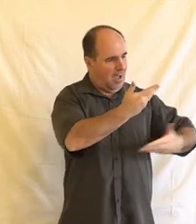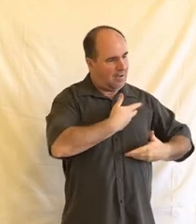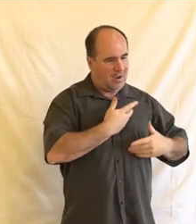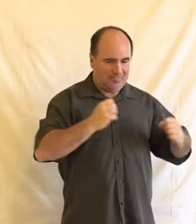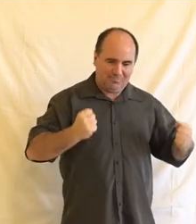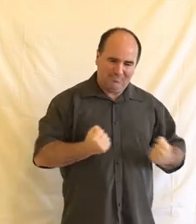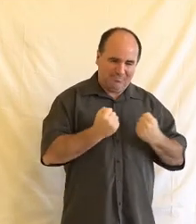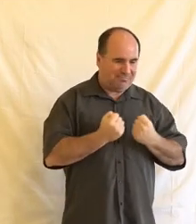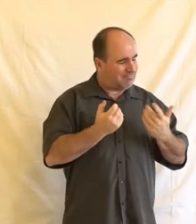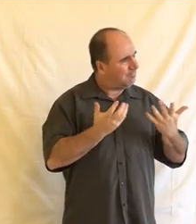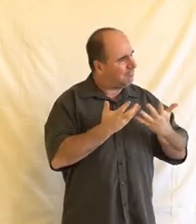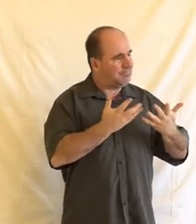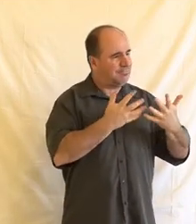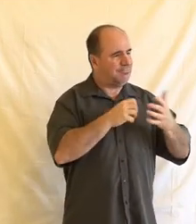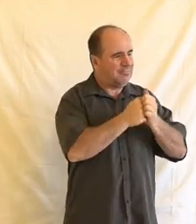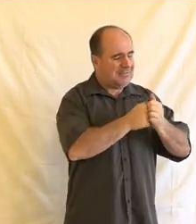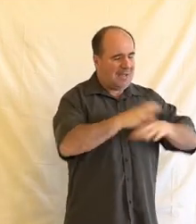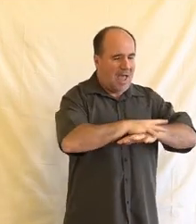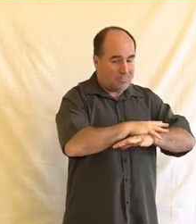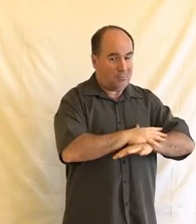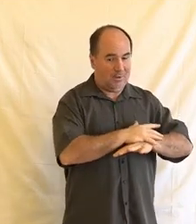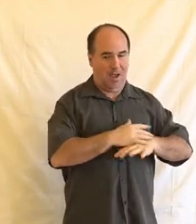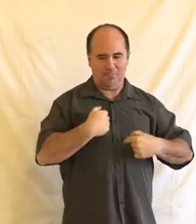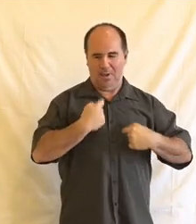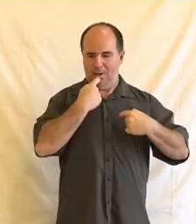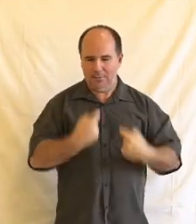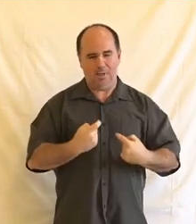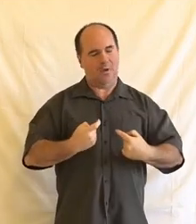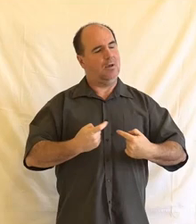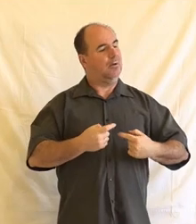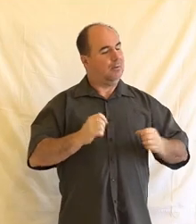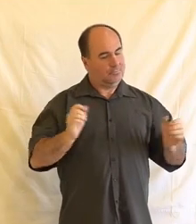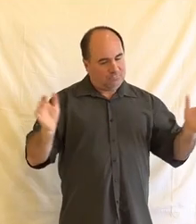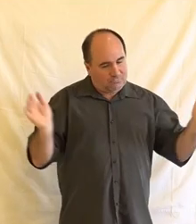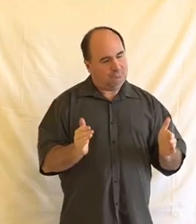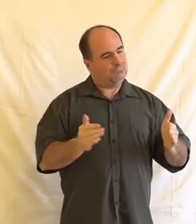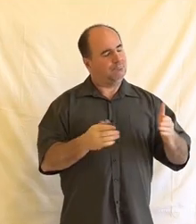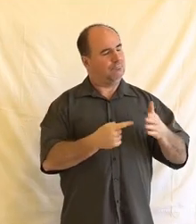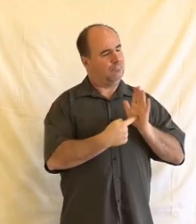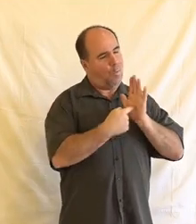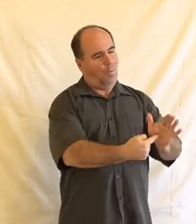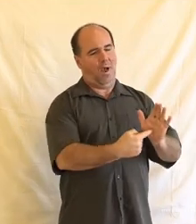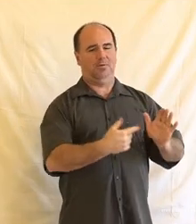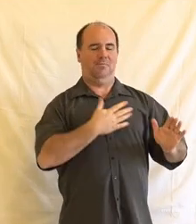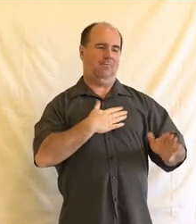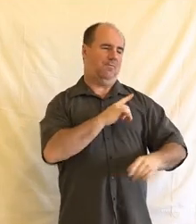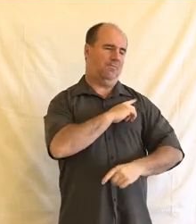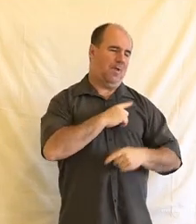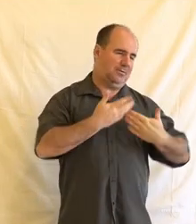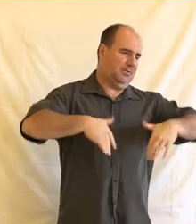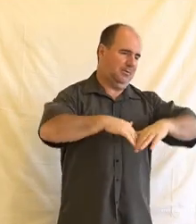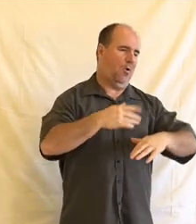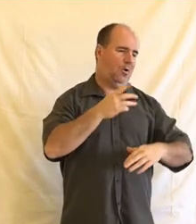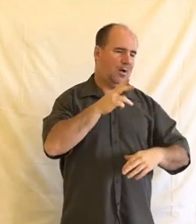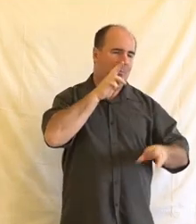si nechat omezit nějaká svá základní práva, protože to přinese nějakou budoucí výhodu. A tohleto si myslím, že je strašně nebezpečná